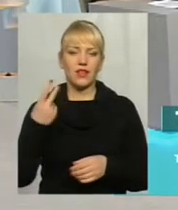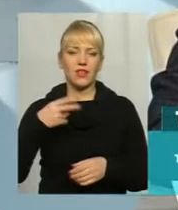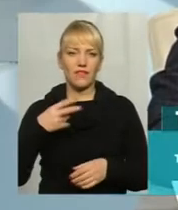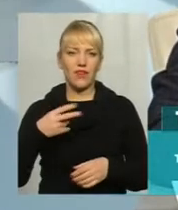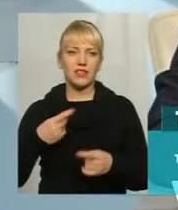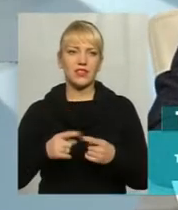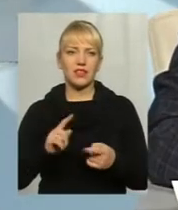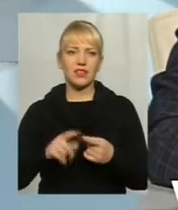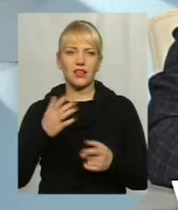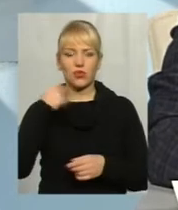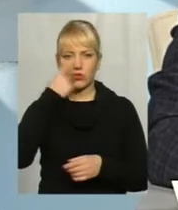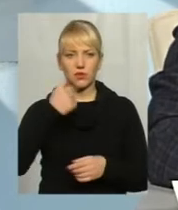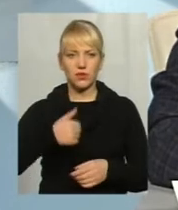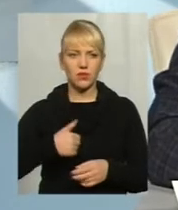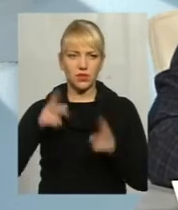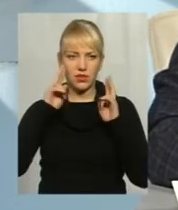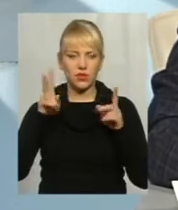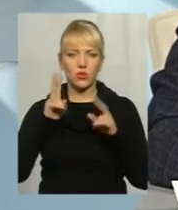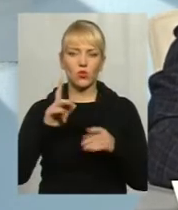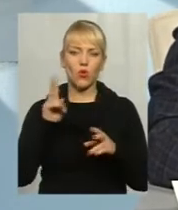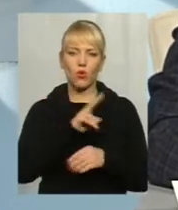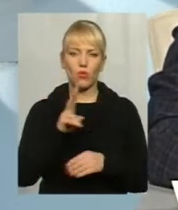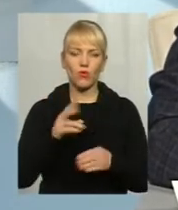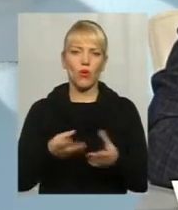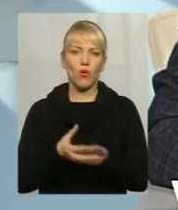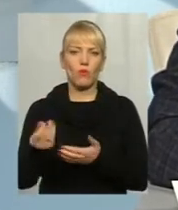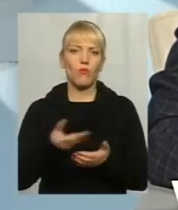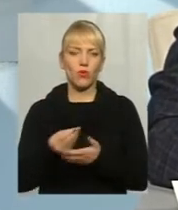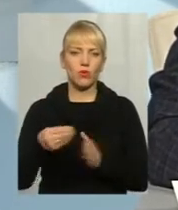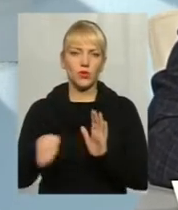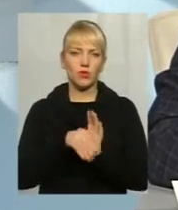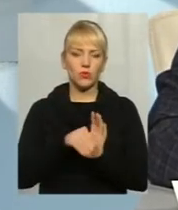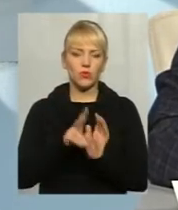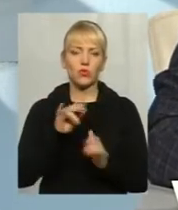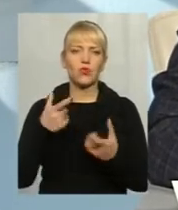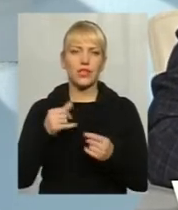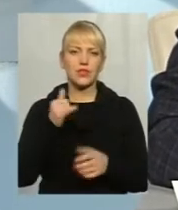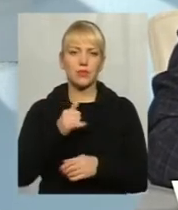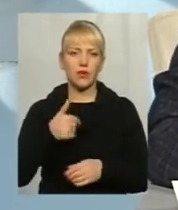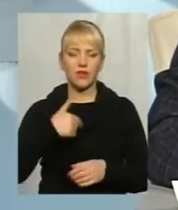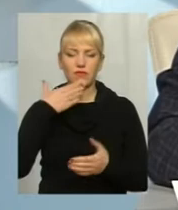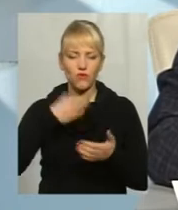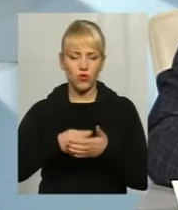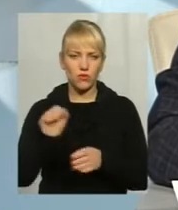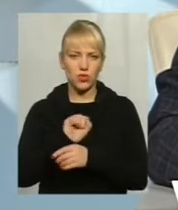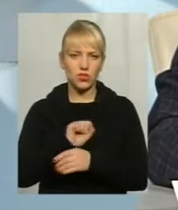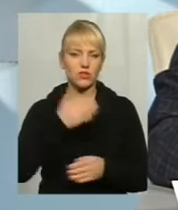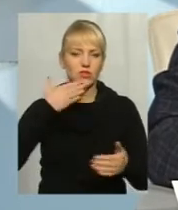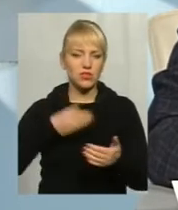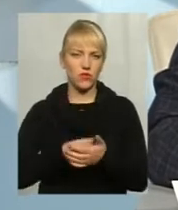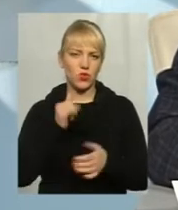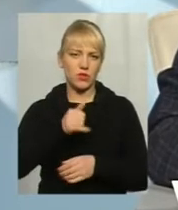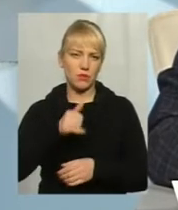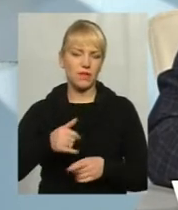належать особисто мені. Я не знаю, хто кому платить МЗДУ, і хто де заправляється. У мене власні транспортні засоби, я їх заправляю сам за власні кошти.